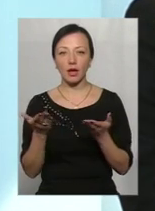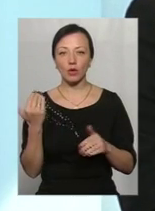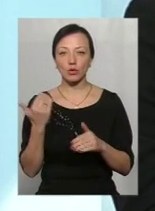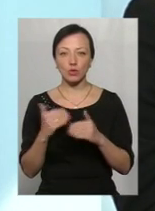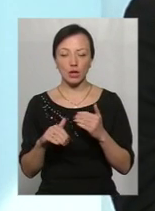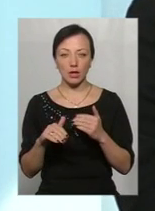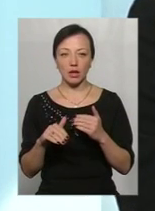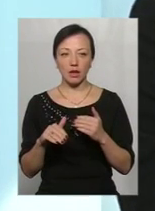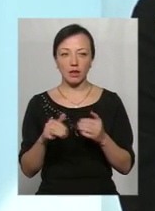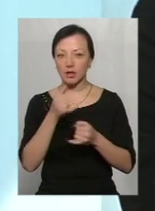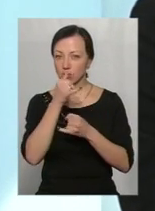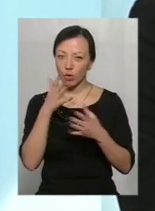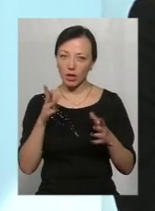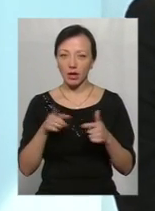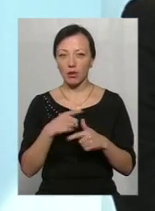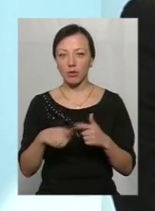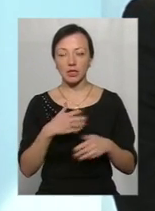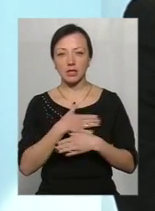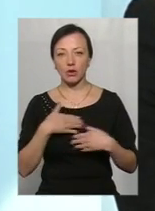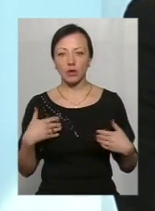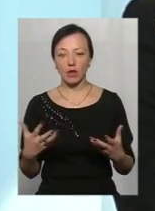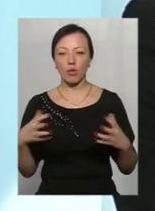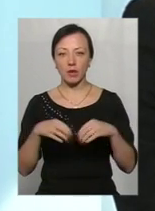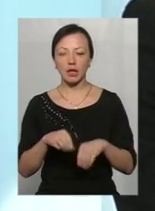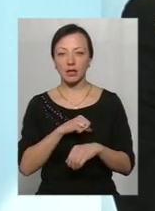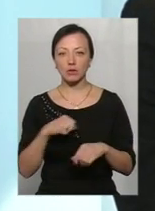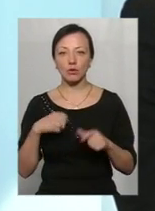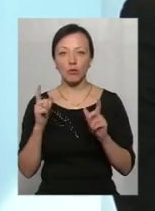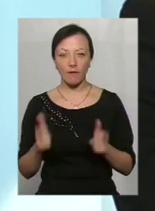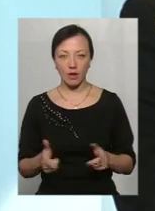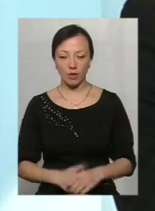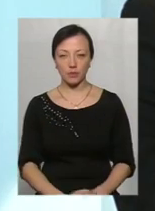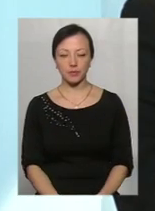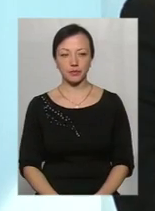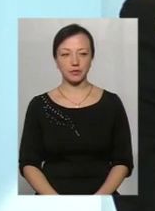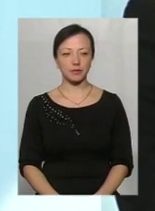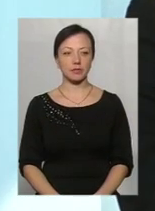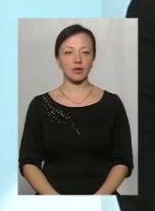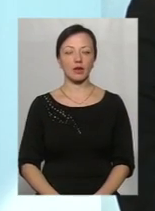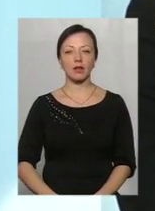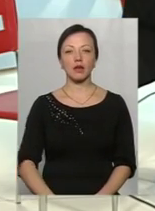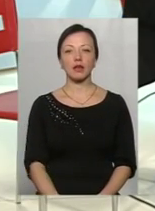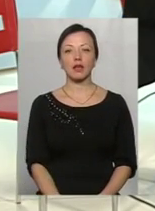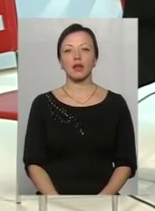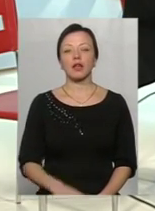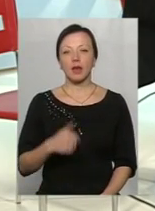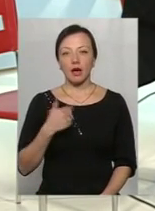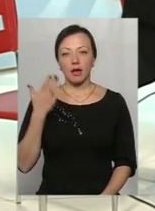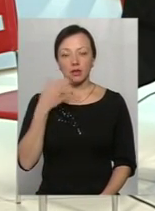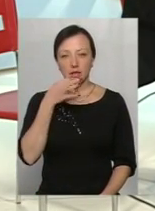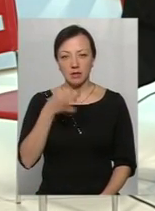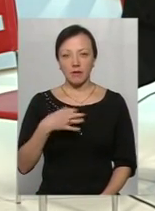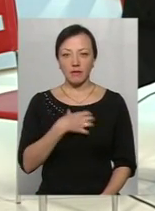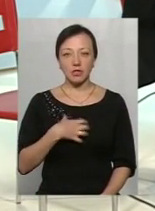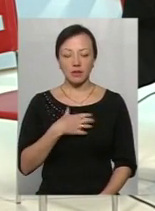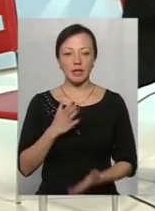не змогли чи не захотіли об'єднатися добровільно. Як я вже говорив, важливим